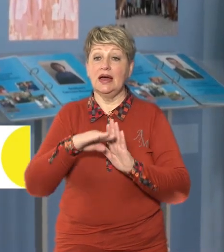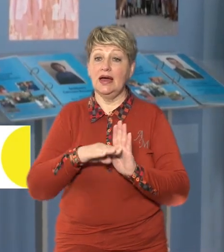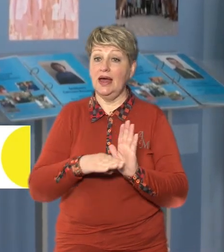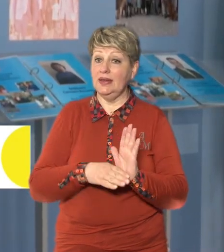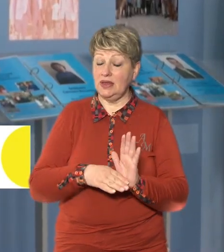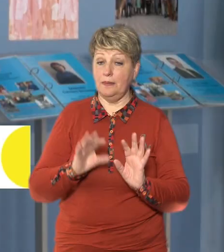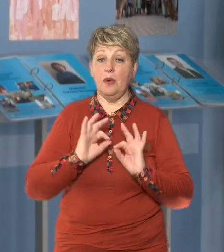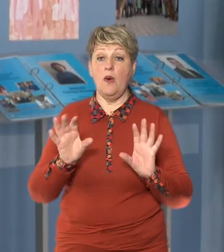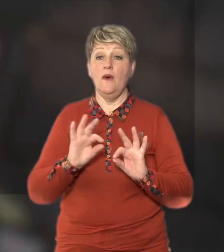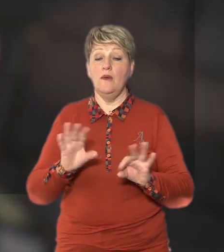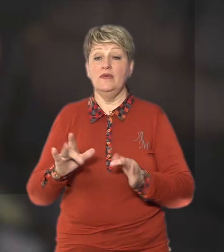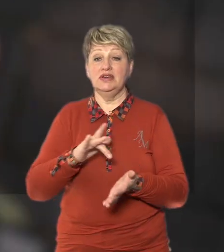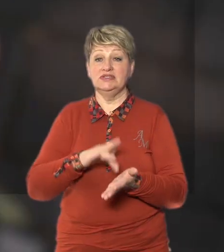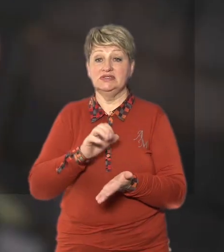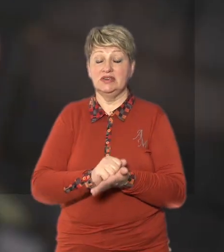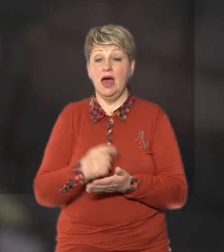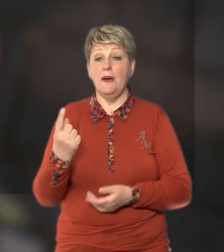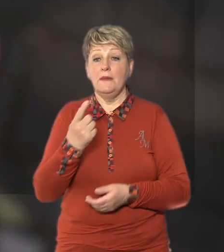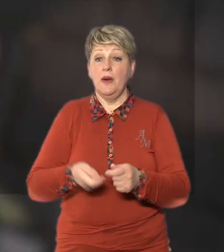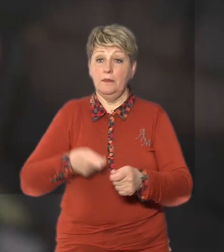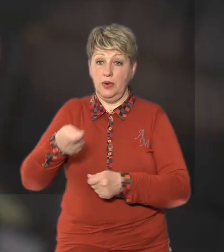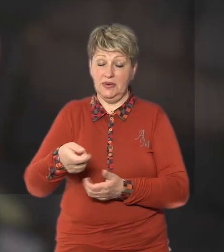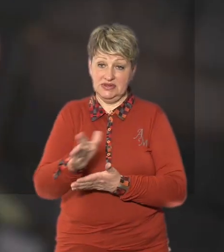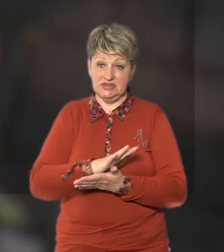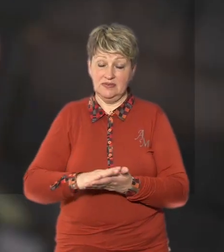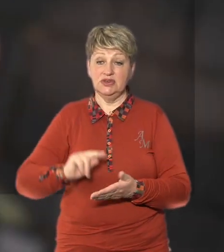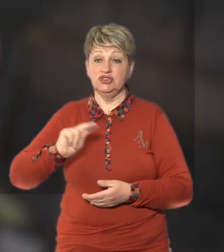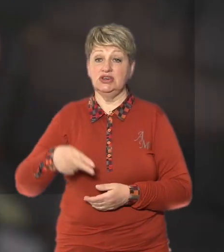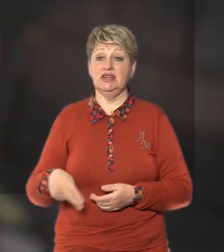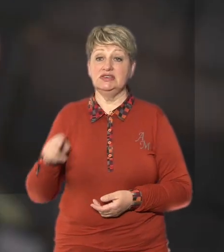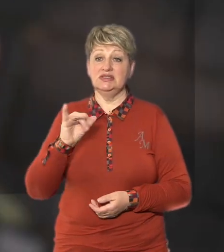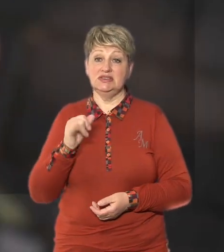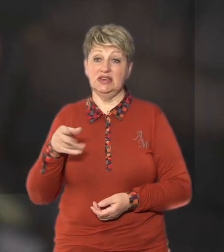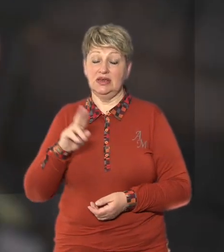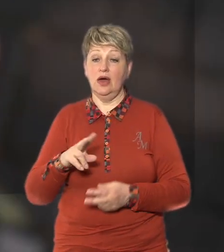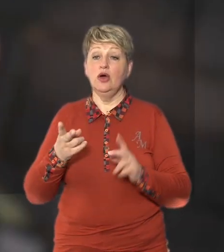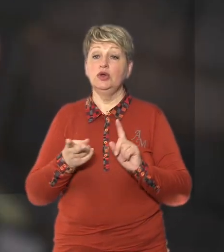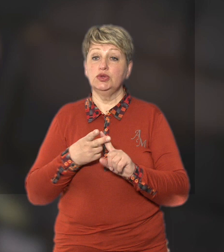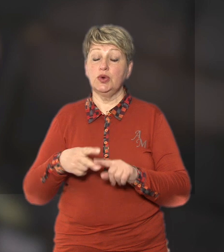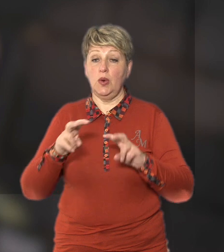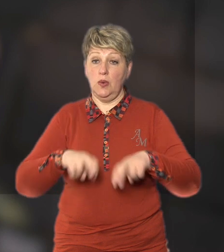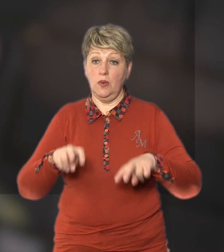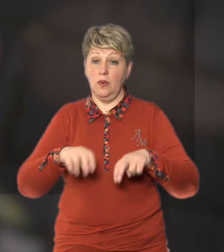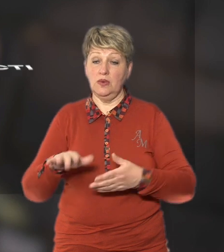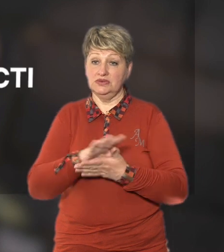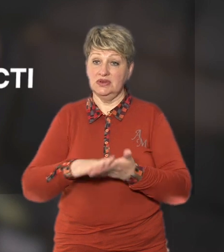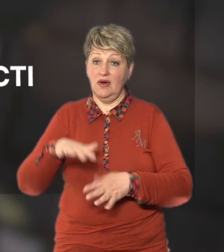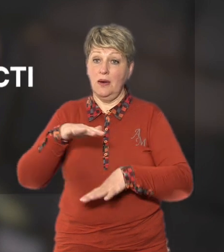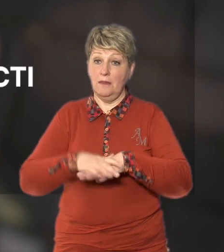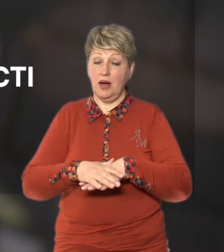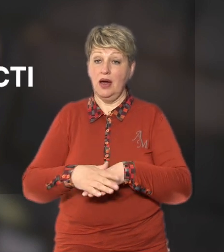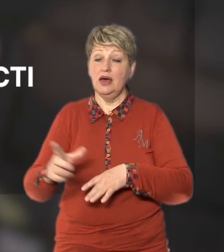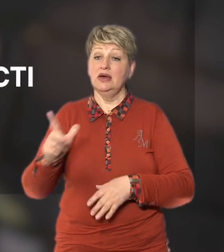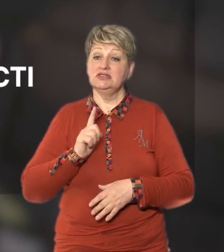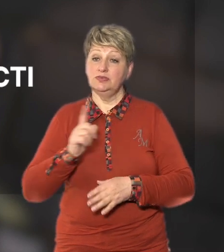зайнятості Алла Баранцова Перший – подати заявку через портал Дія, другий – розгляд заявки банком Третій – співбесіда із